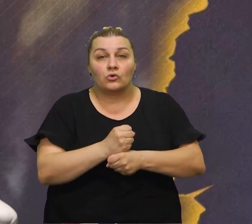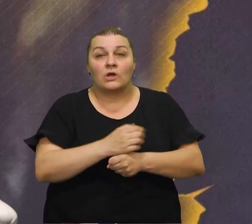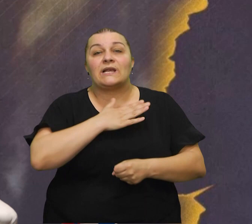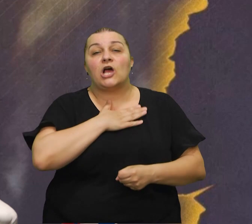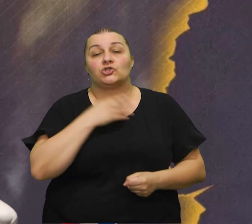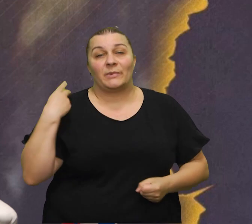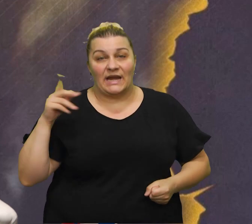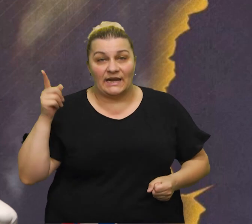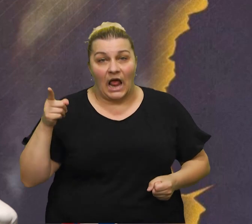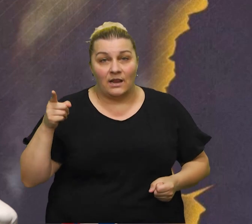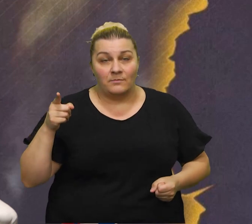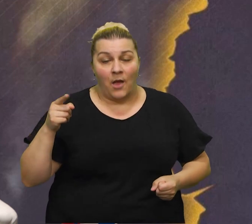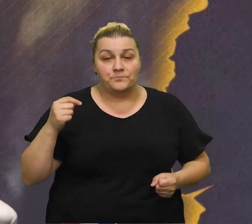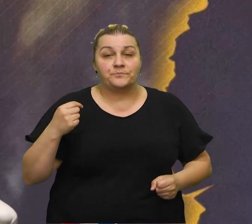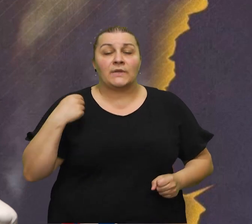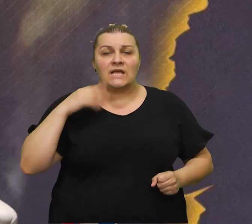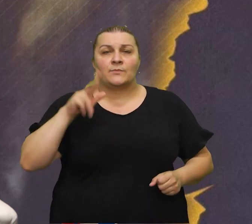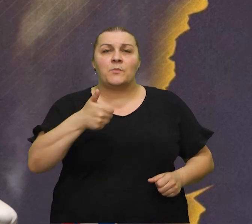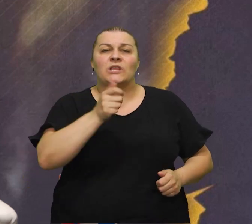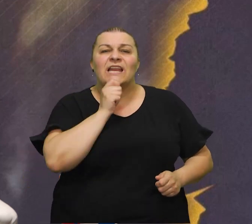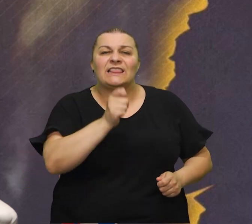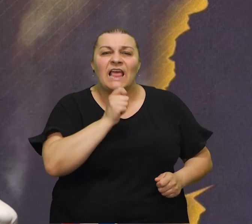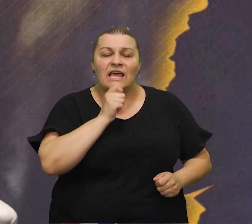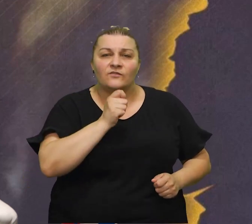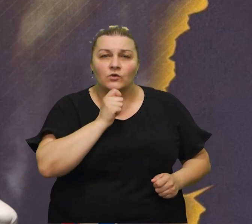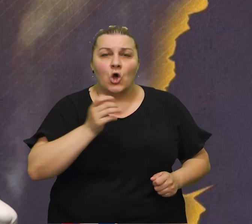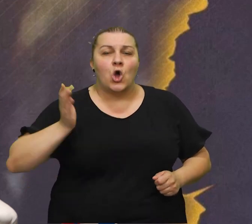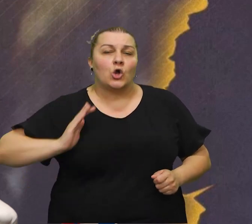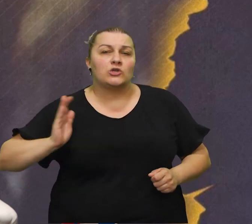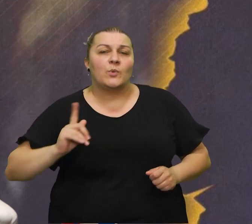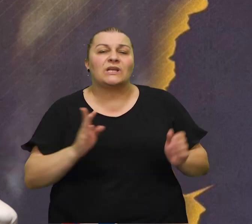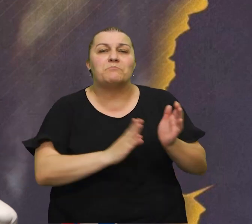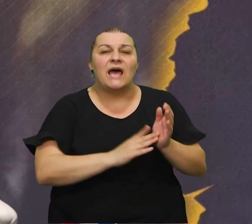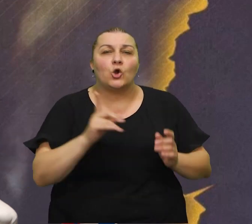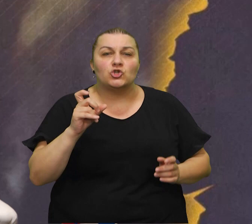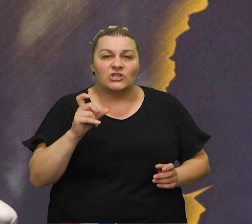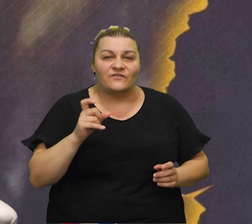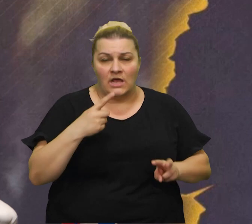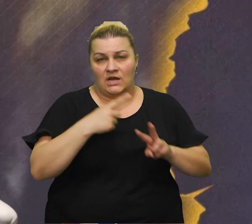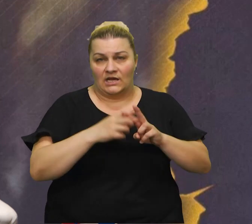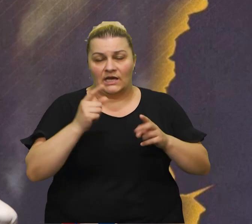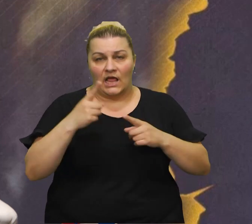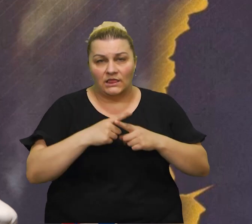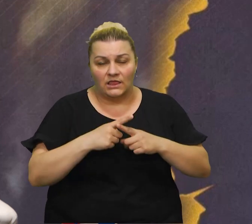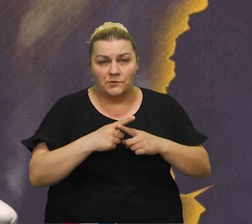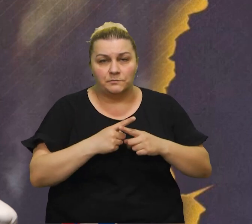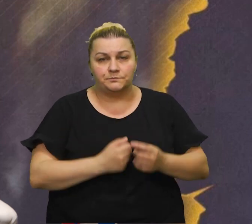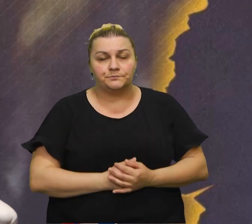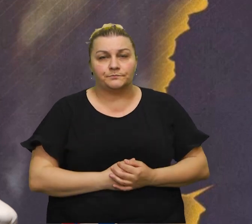podršku našim generalima ja sam imao jedan intervju bila gospodin Marinko Črvar za televiziju HRT